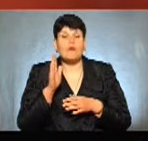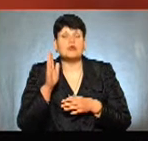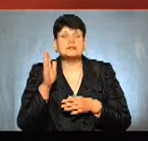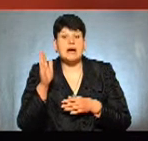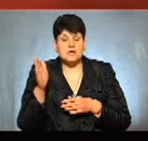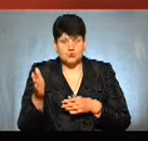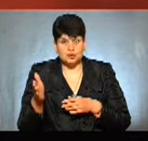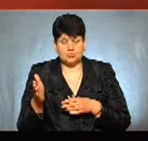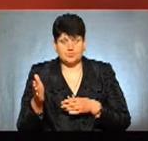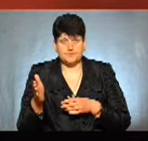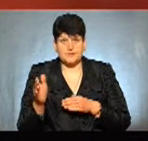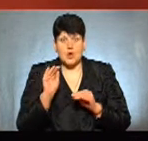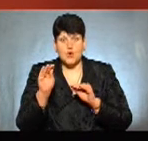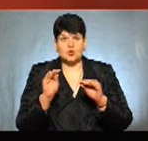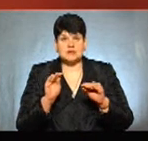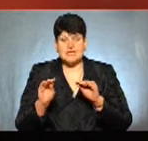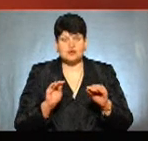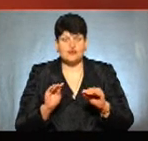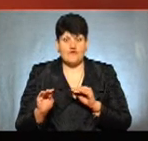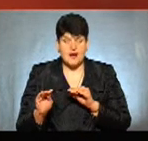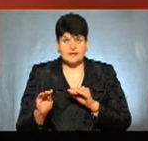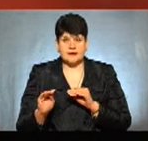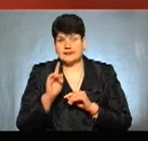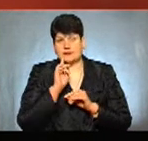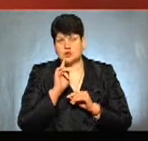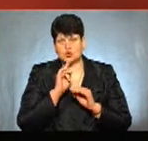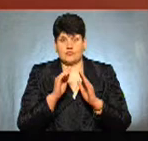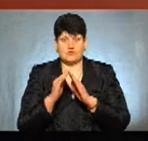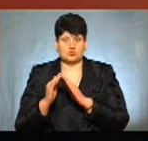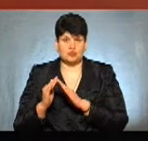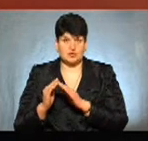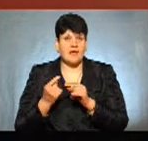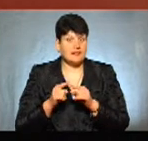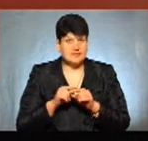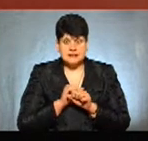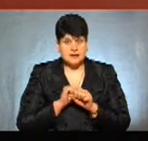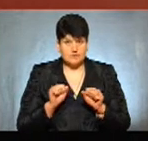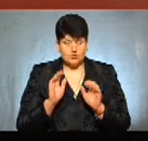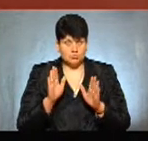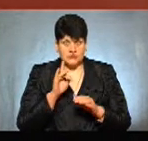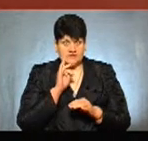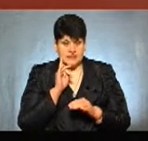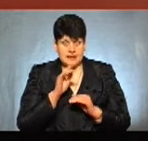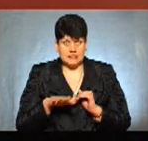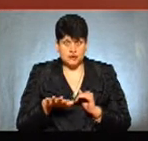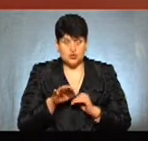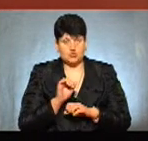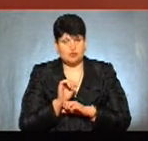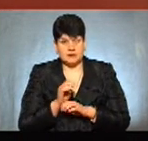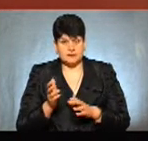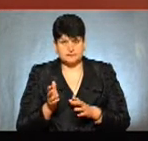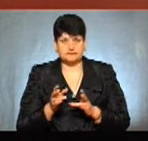розташуванні тих самих тимчасових споруд. Але це вже не може бути ні в зеленій зоні, ні на зупинці?